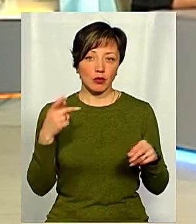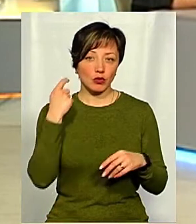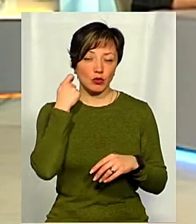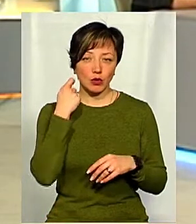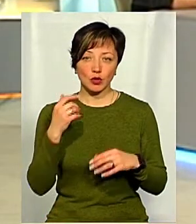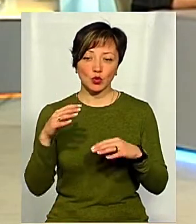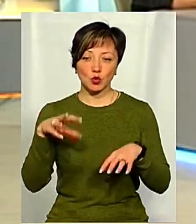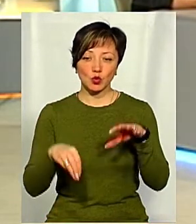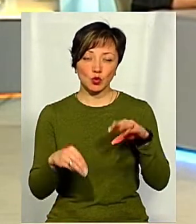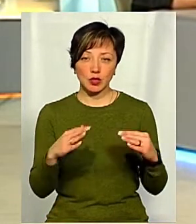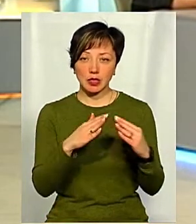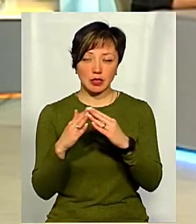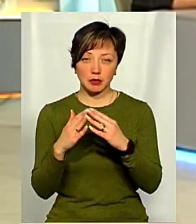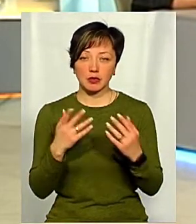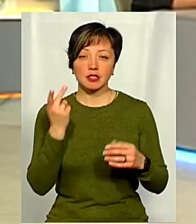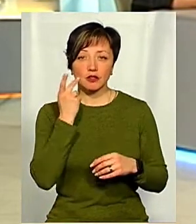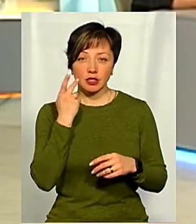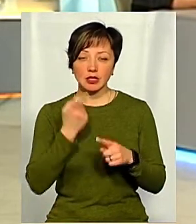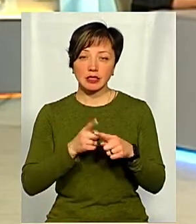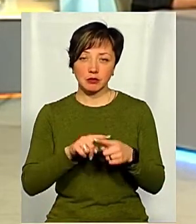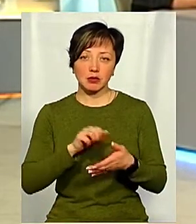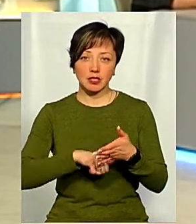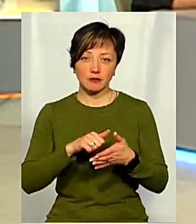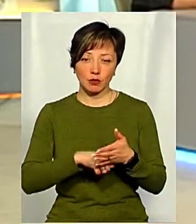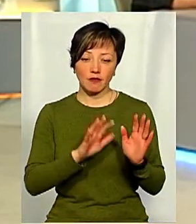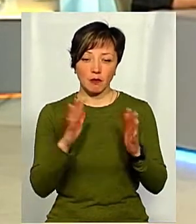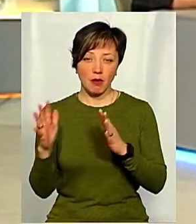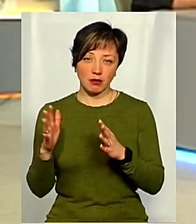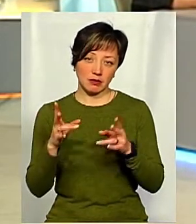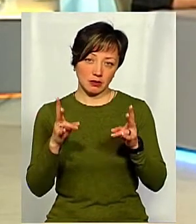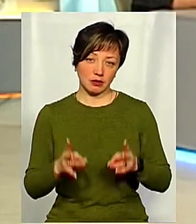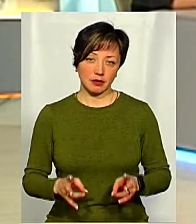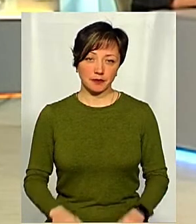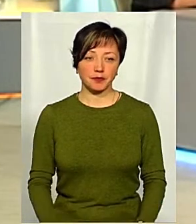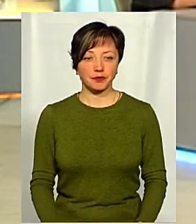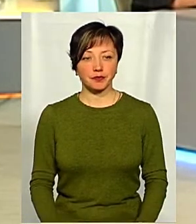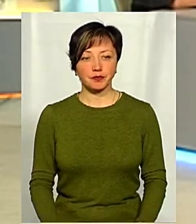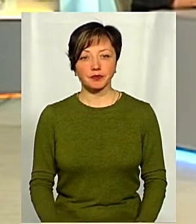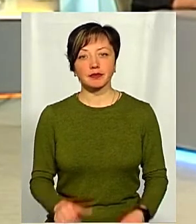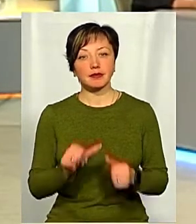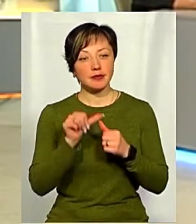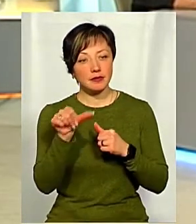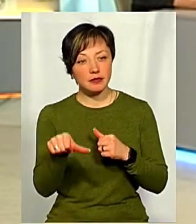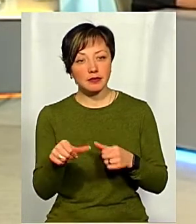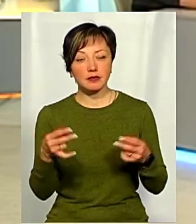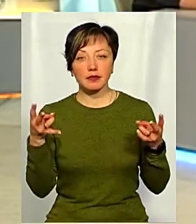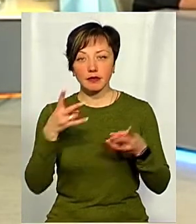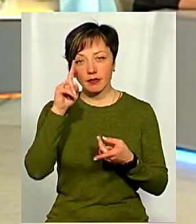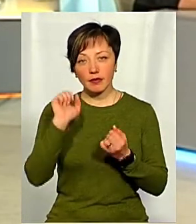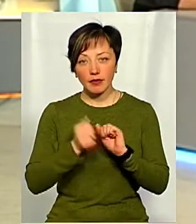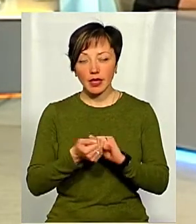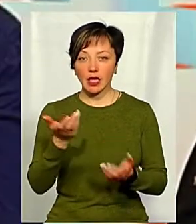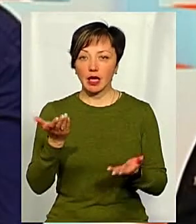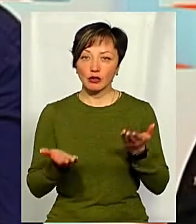однолітками, сусідами. Зазвичай це призводить до тих випадків, про які ми сьогодні вели мову. Крім того, потрібно завжди пам